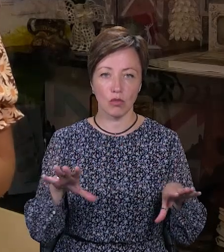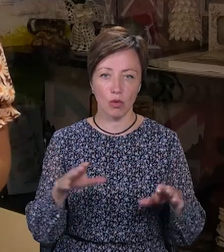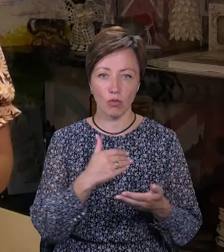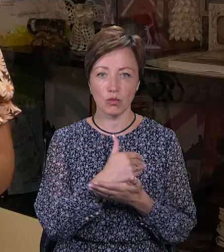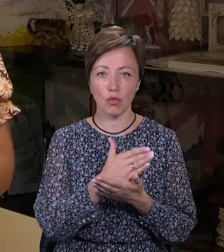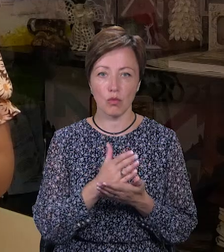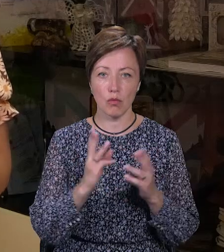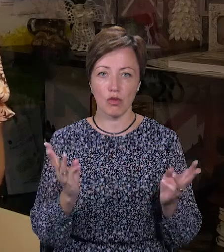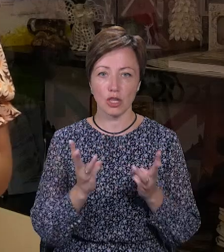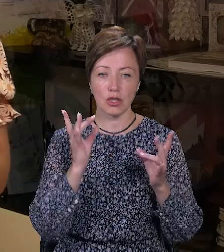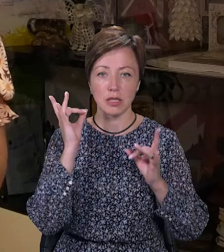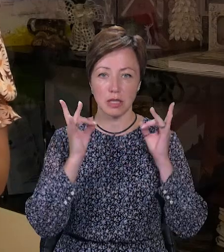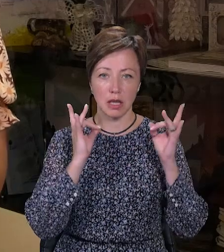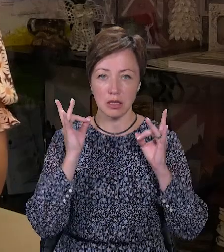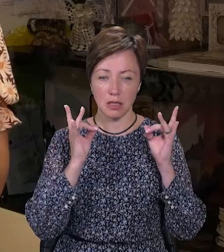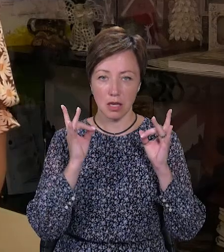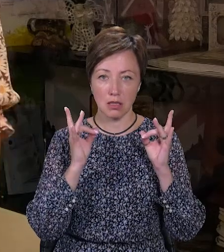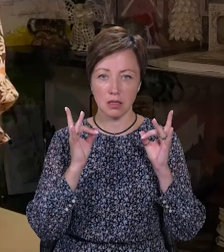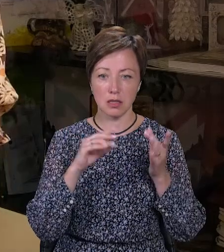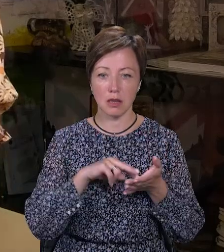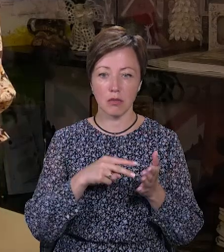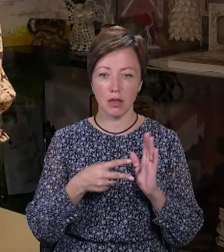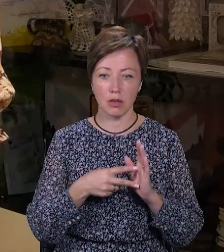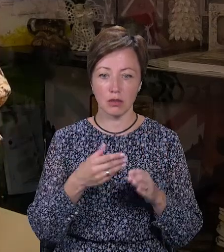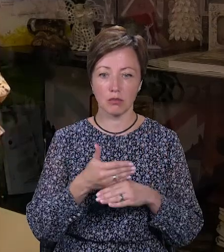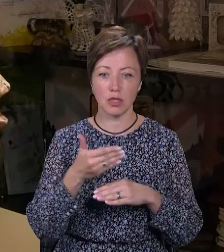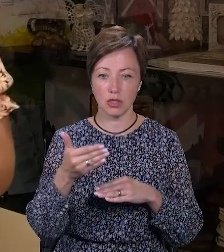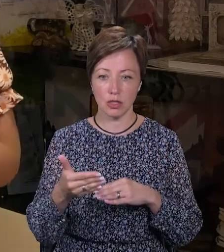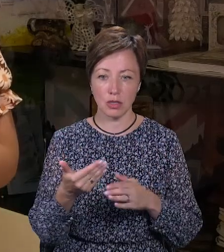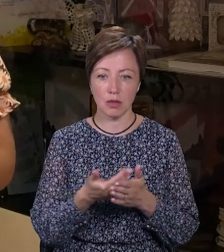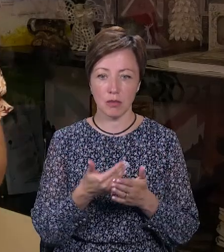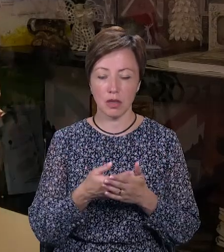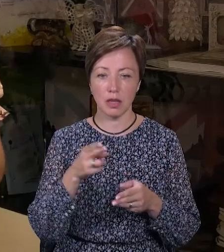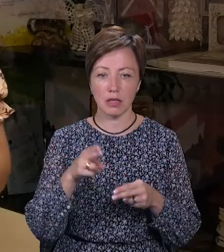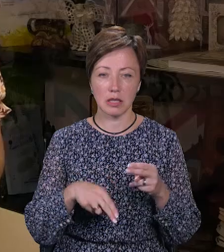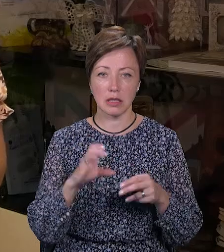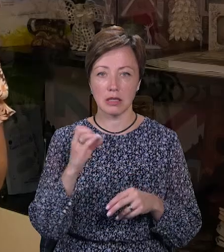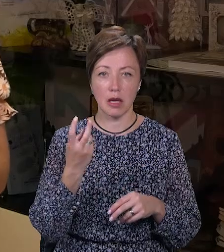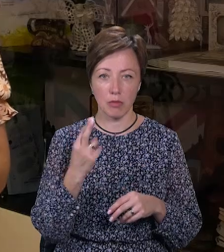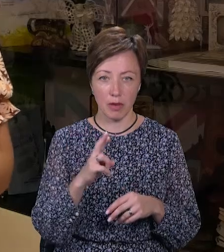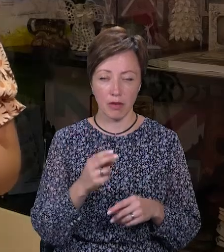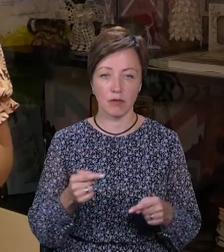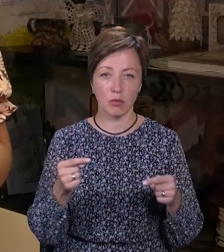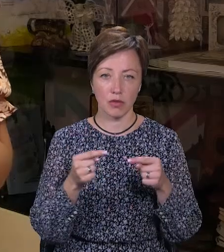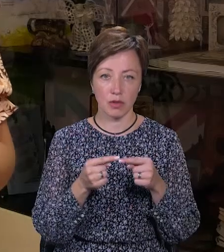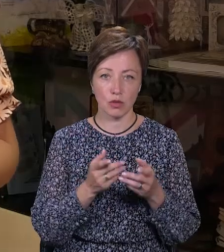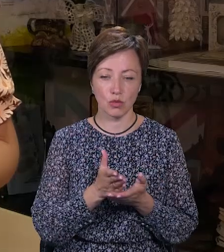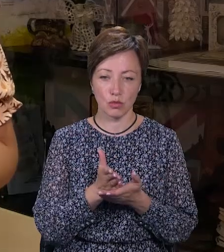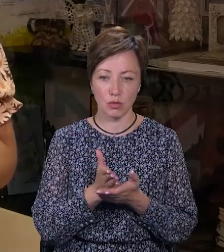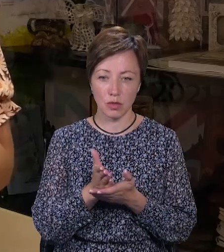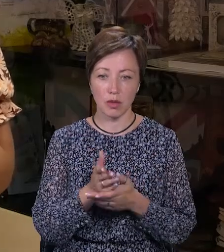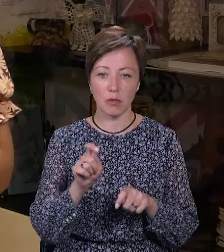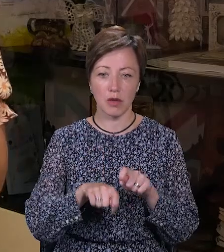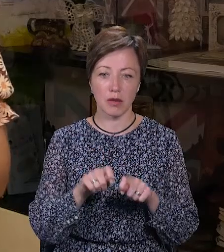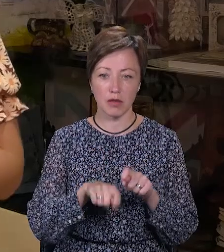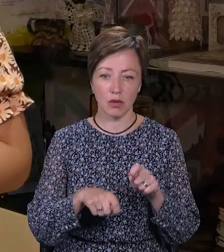обслуговування пожежної сигналізації. Вона запланована трішечки пізніше, наприклад, на кінець серпня місяця. Відповідно, відповідні служби здійснять